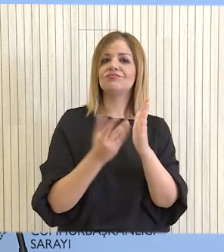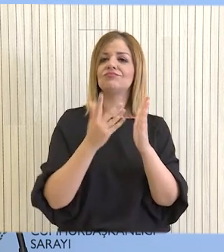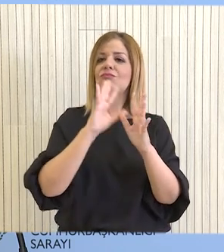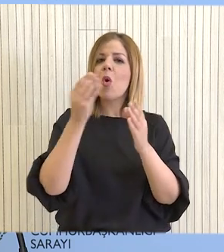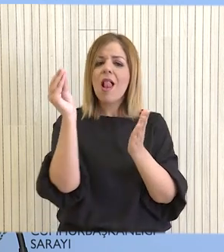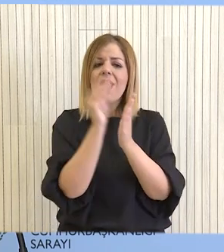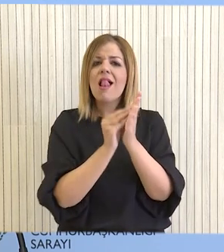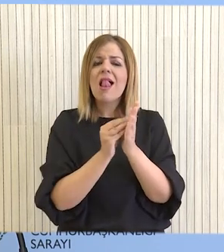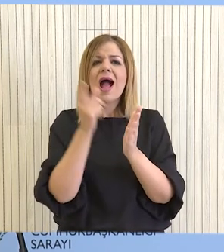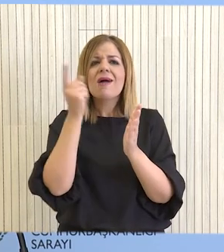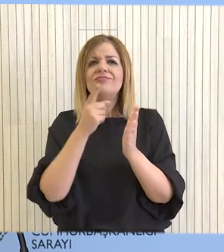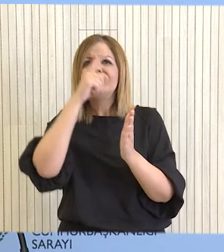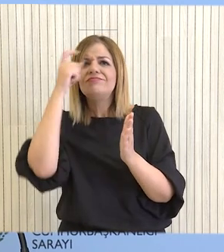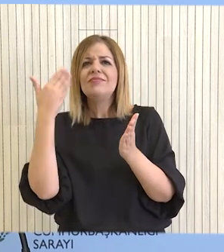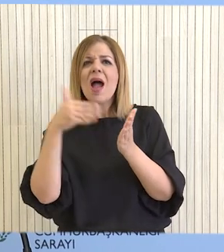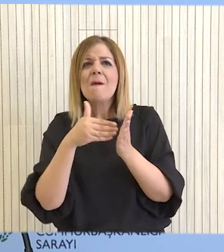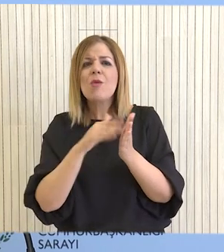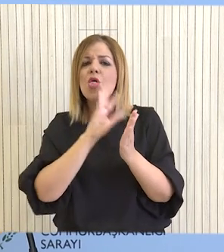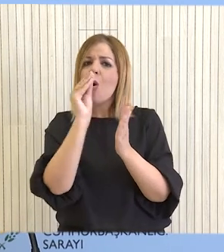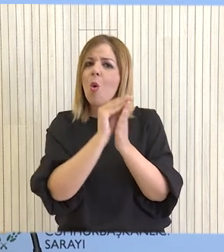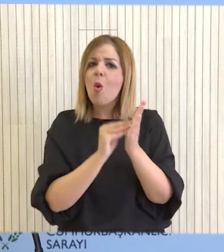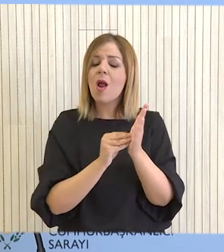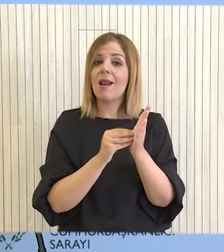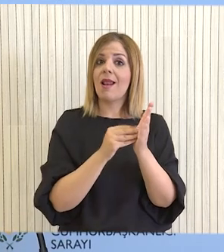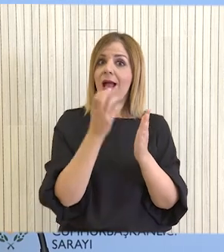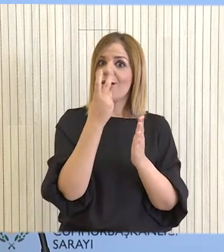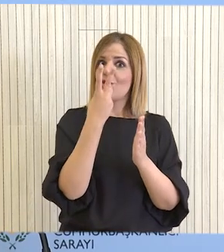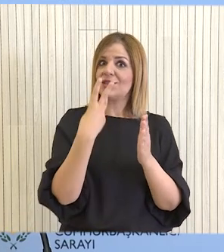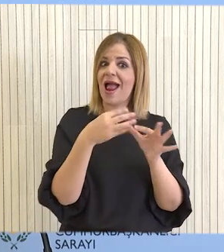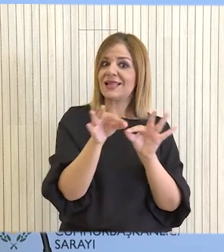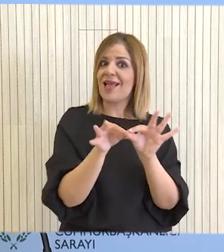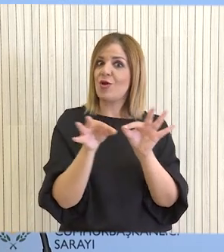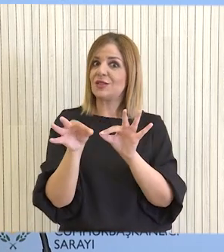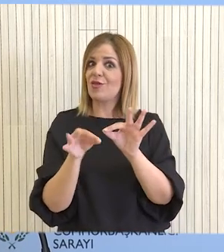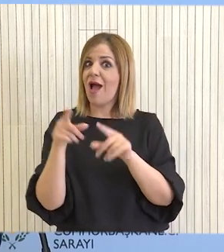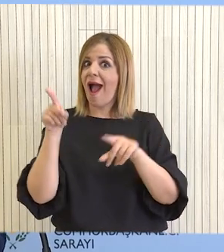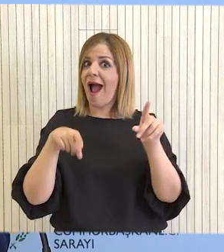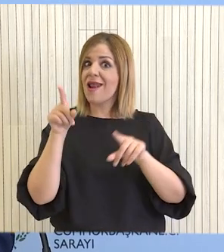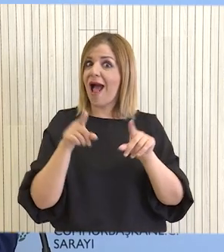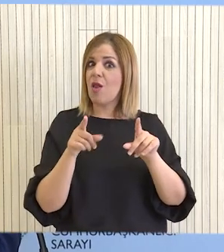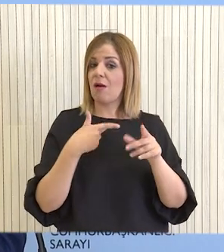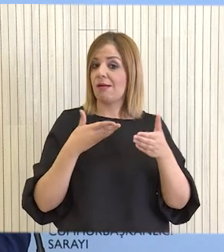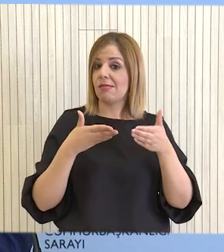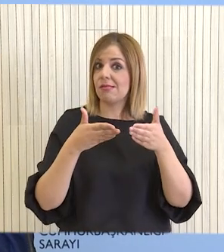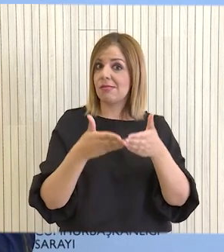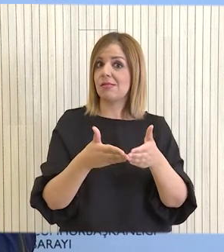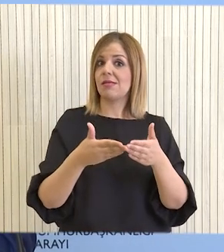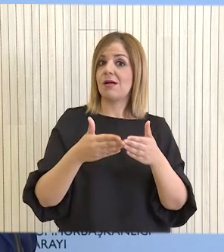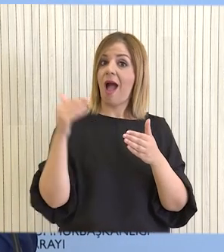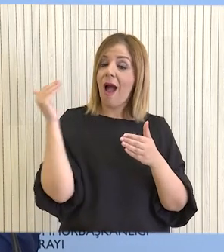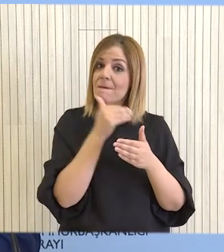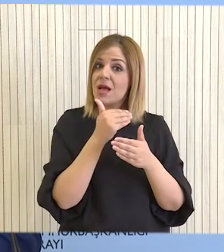δεδομένα έχοντας διαφορετικά σενάρια ως προς τις συνθήκες οι οποίες θα επικρατούν μιλούμε για το άμεσο, το